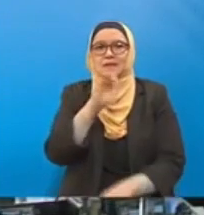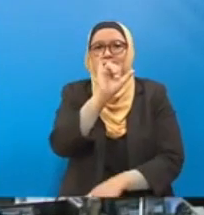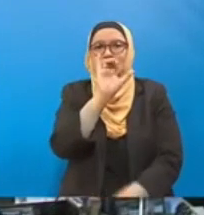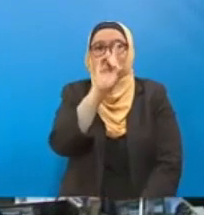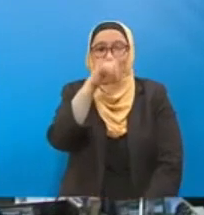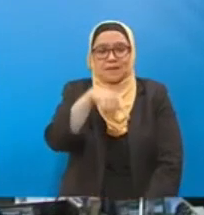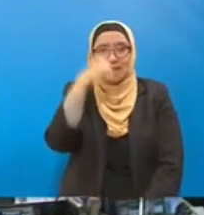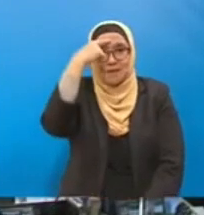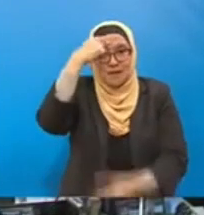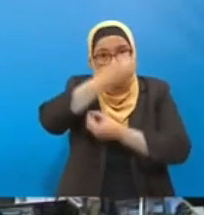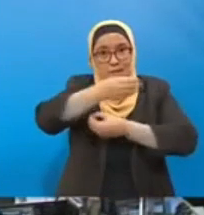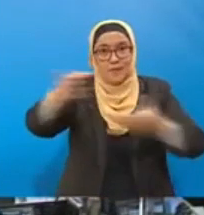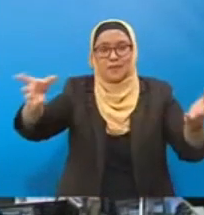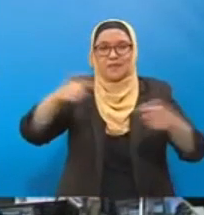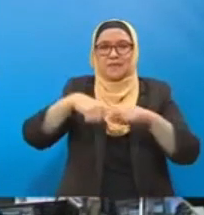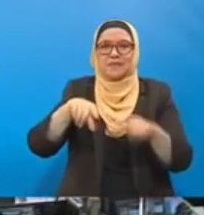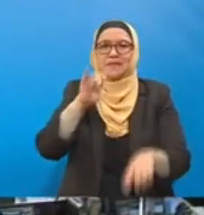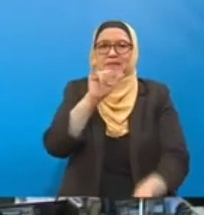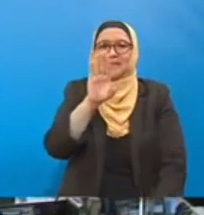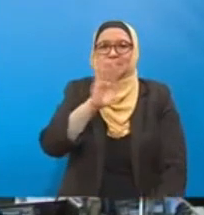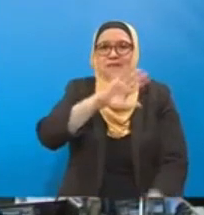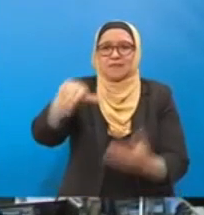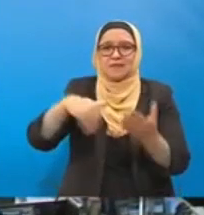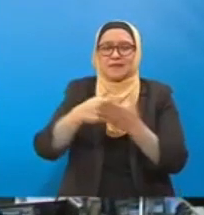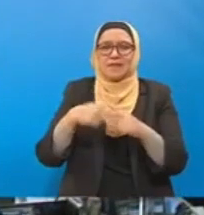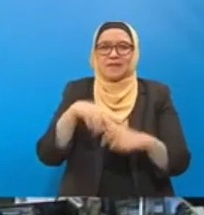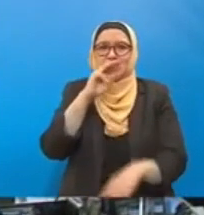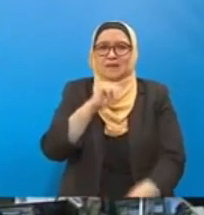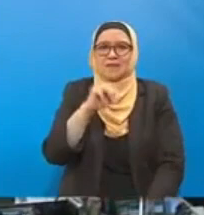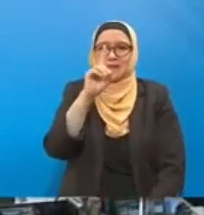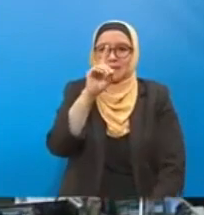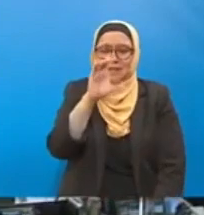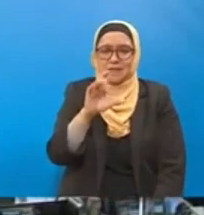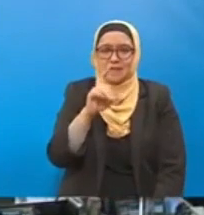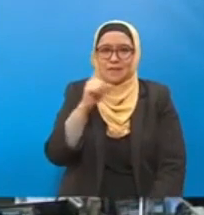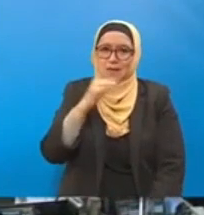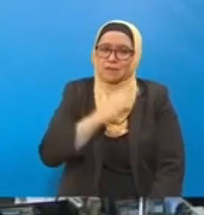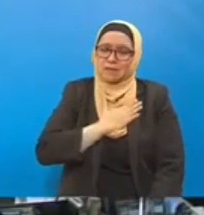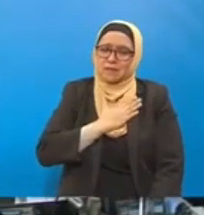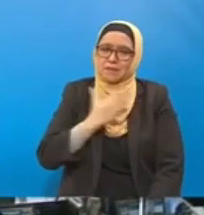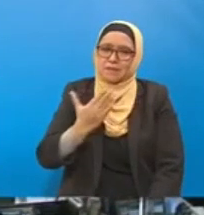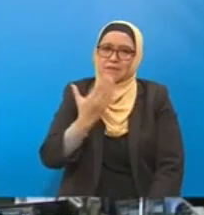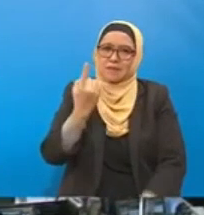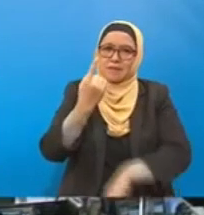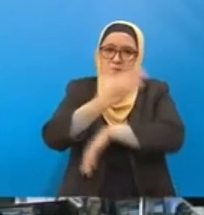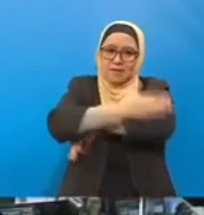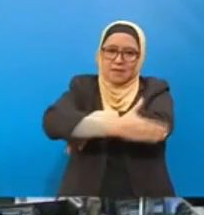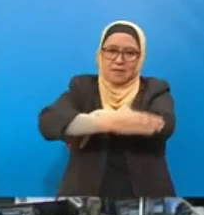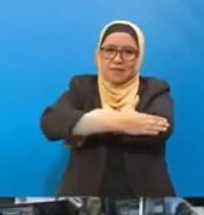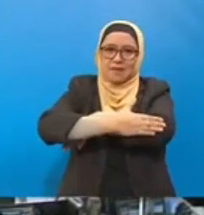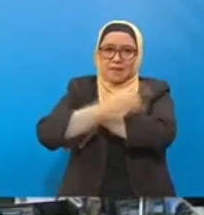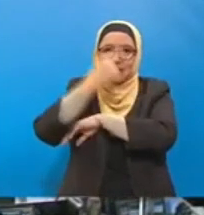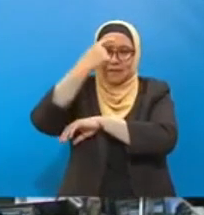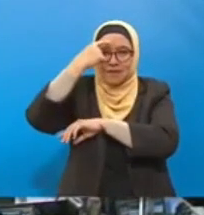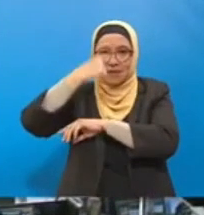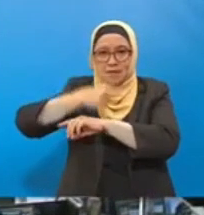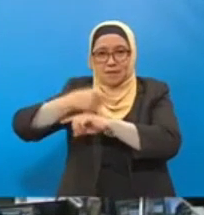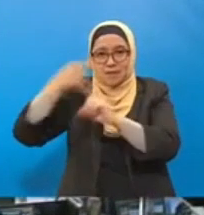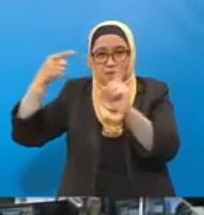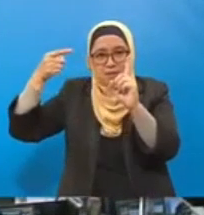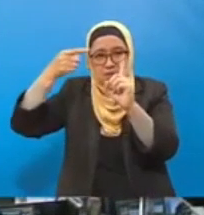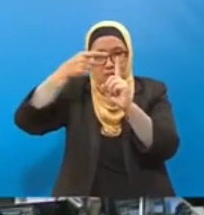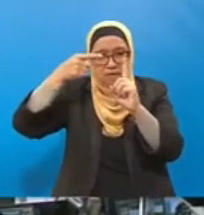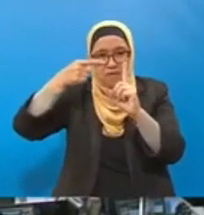Mohamad sekalian bahawa NDC merupakan suatu komitmen sebuah negara termasuk dalam menetakkan sasaran pengurangan